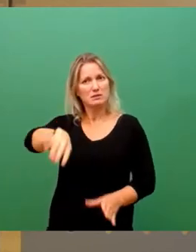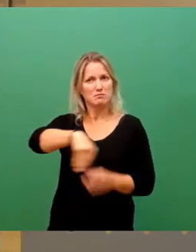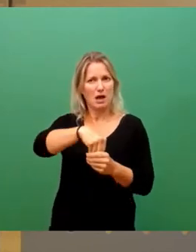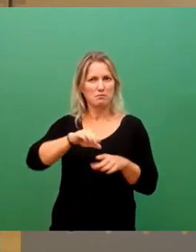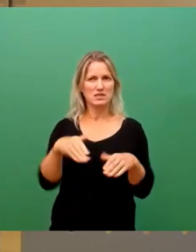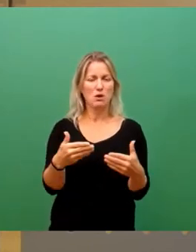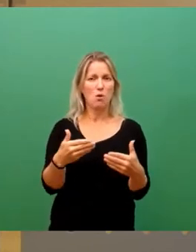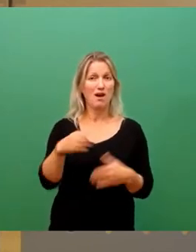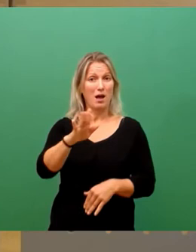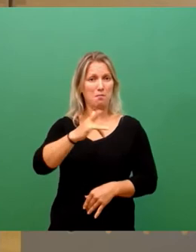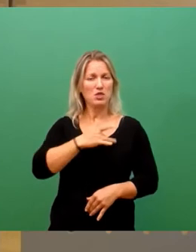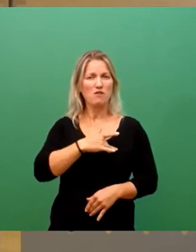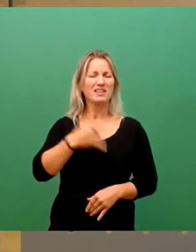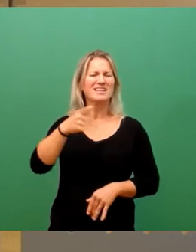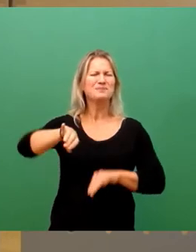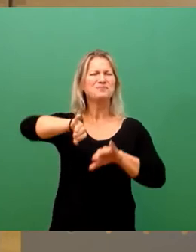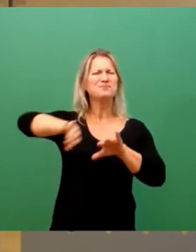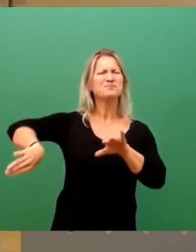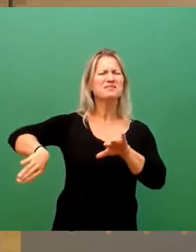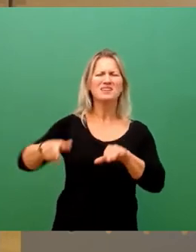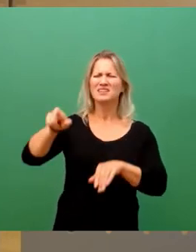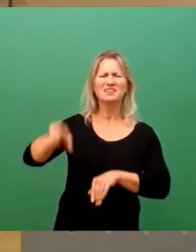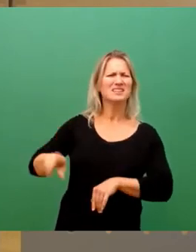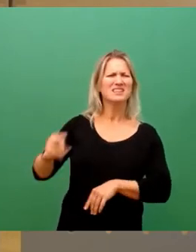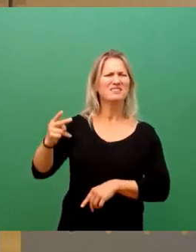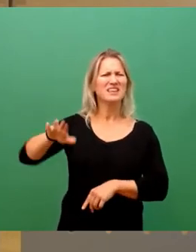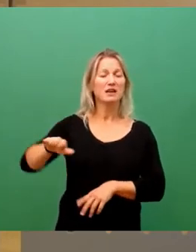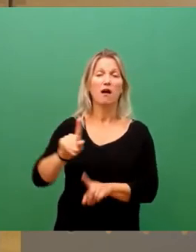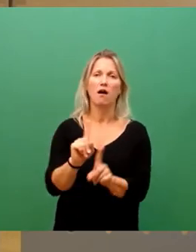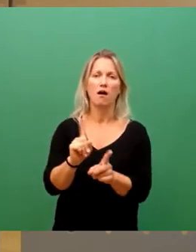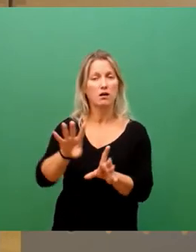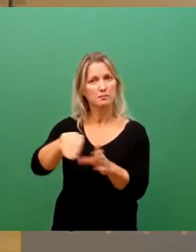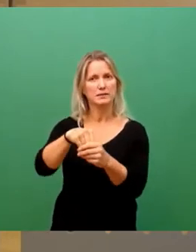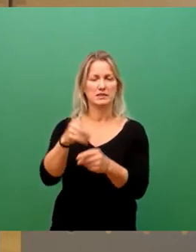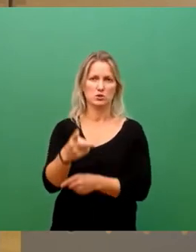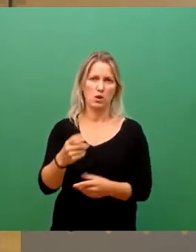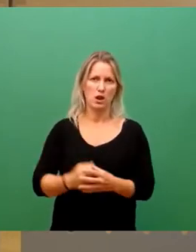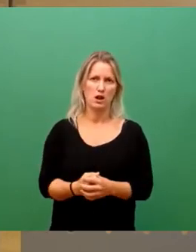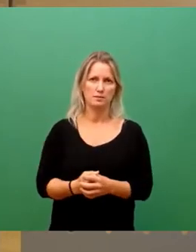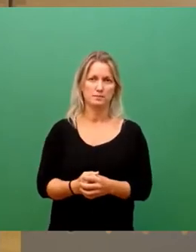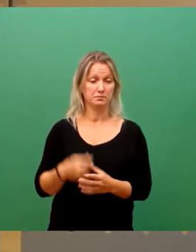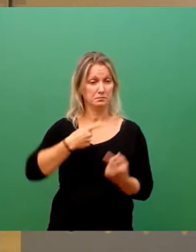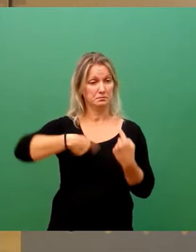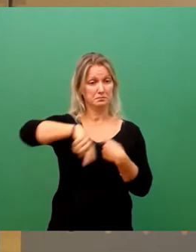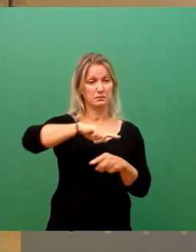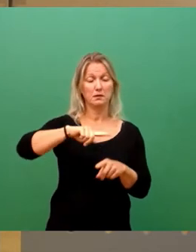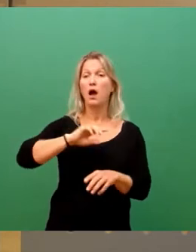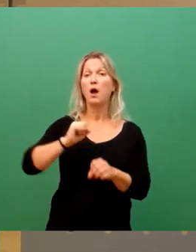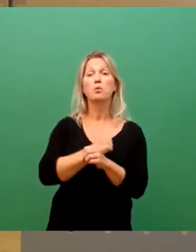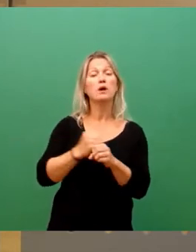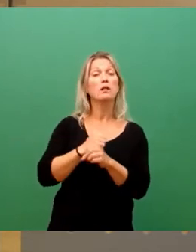gestellt, als wären es nur Unbeteiligte. Da wir alle im Rat nicht abschätzen können, was es für